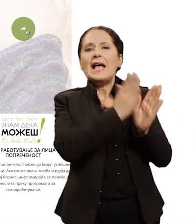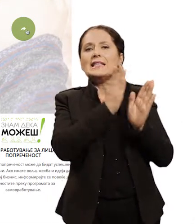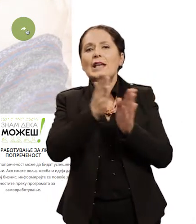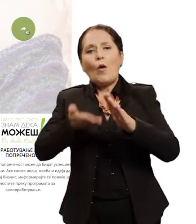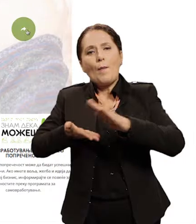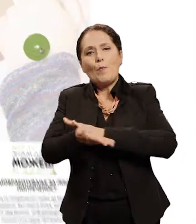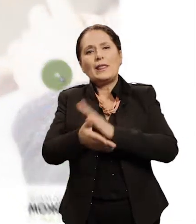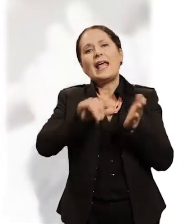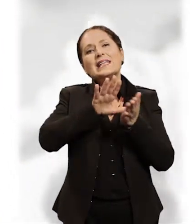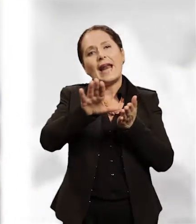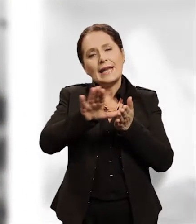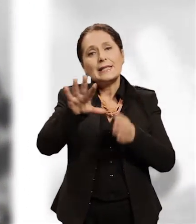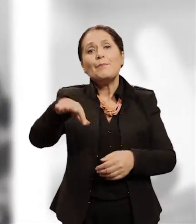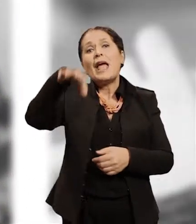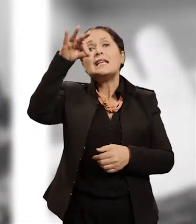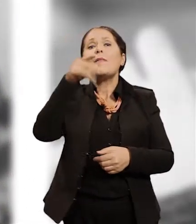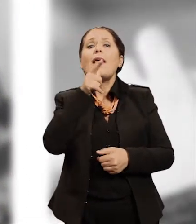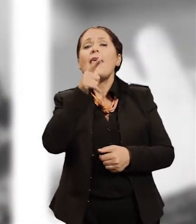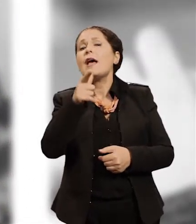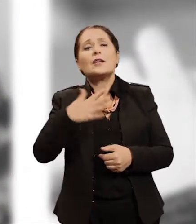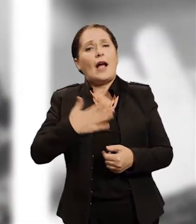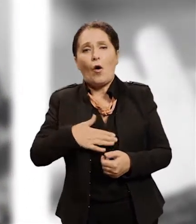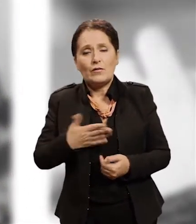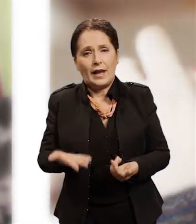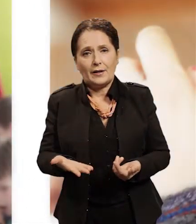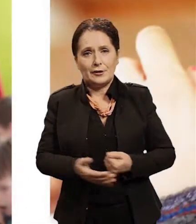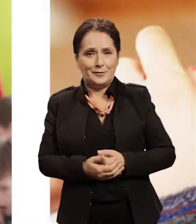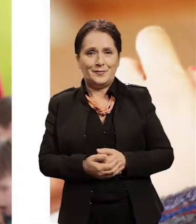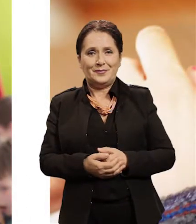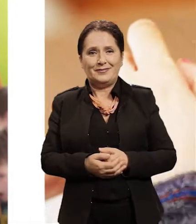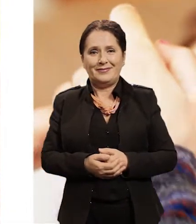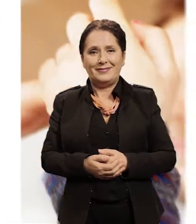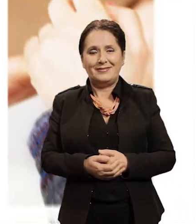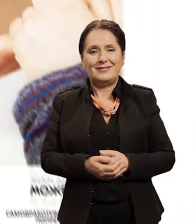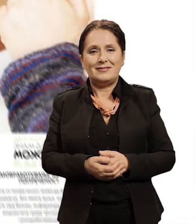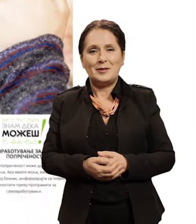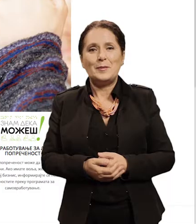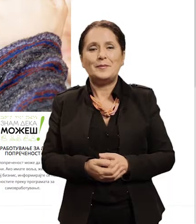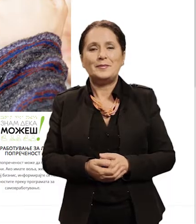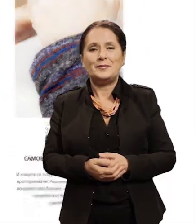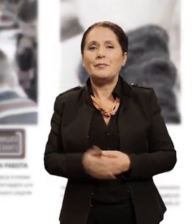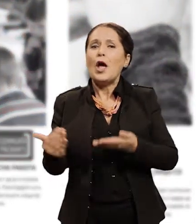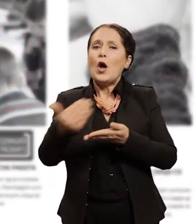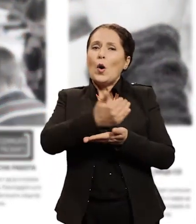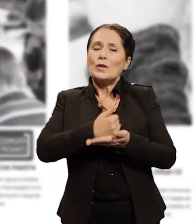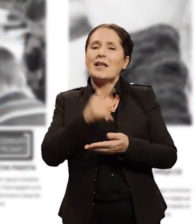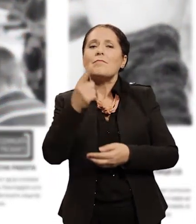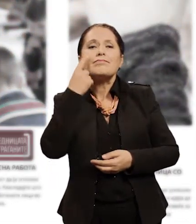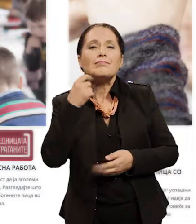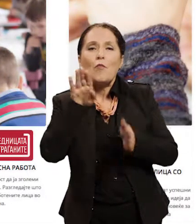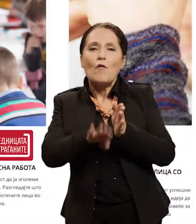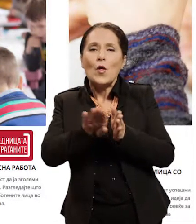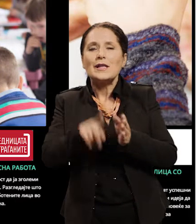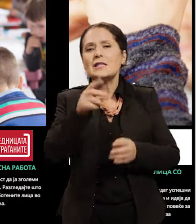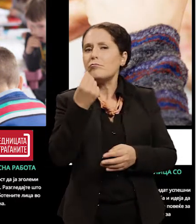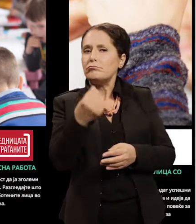Со впишување на www.raboteimожности.мк влегувате во главната платформа составена од три столба